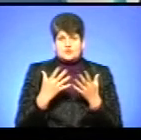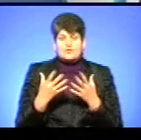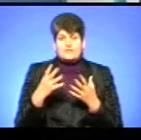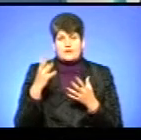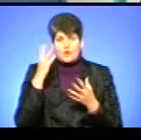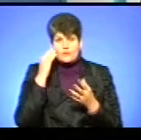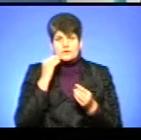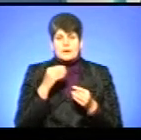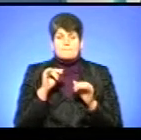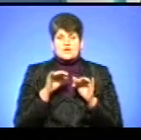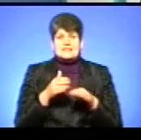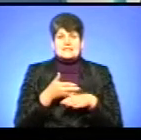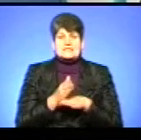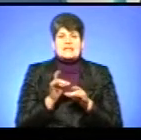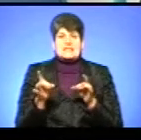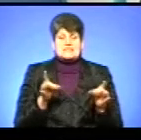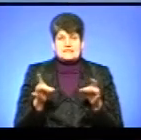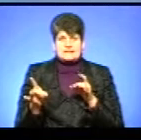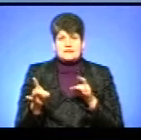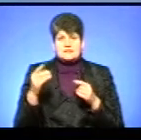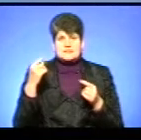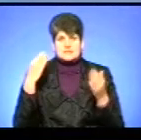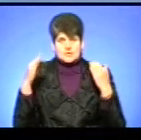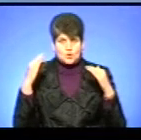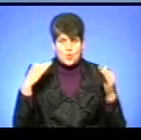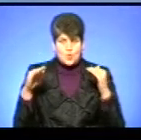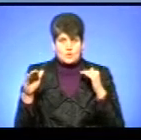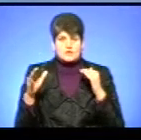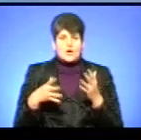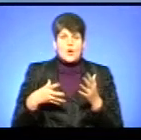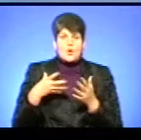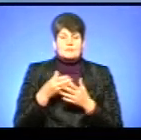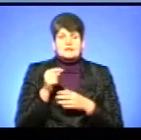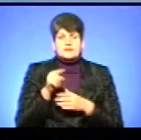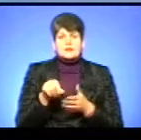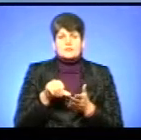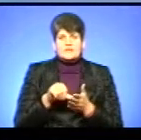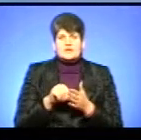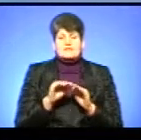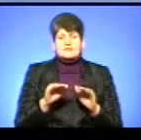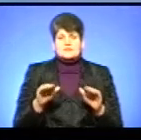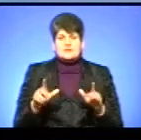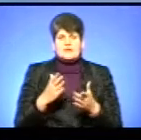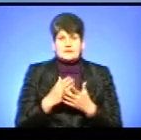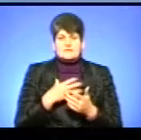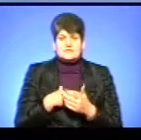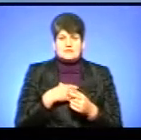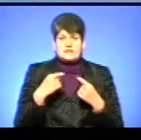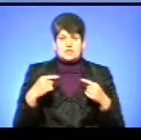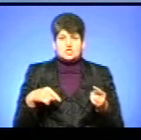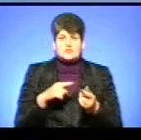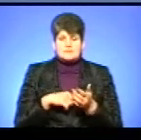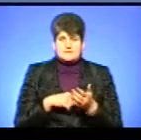децентралізації, чи питання іногородніх, і оплати за їхнє перебування у садках актуально і для інших міст? Чи ви